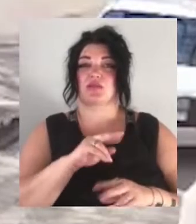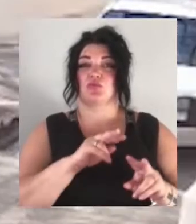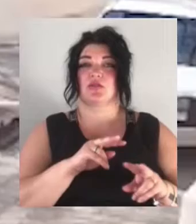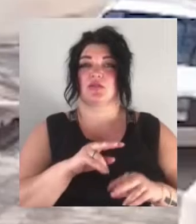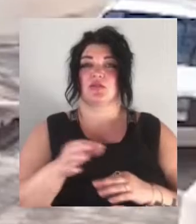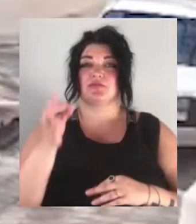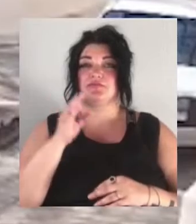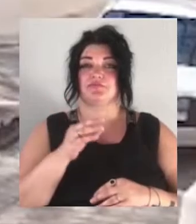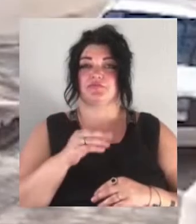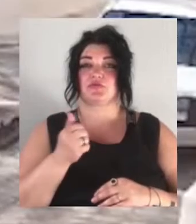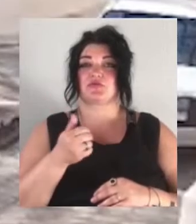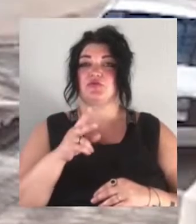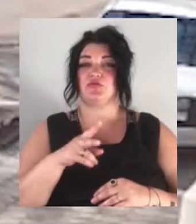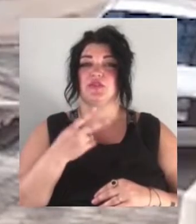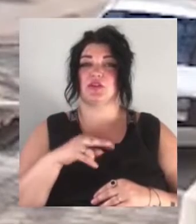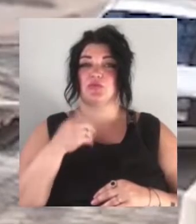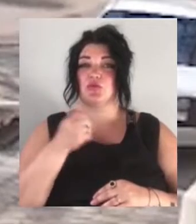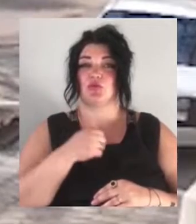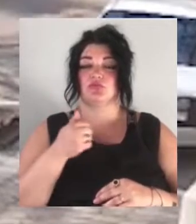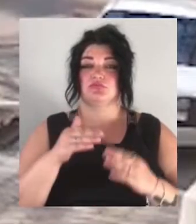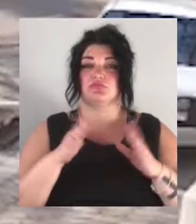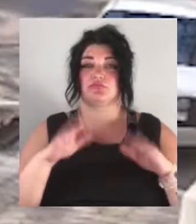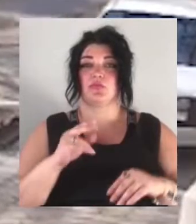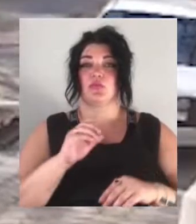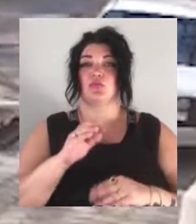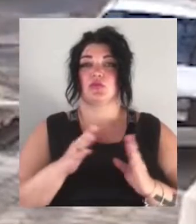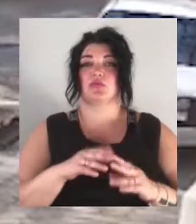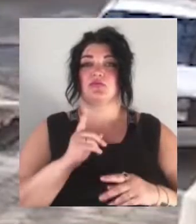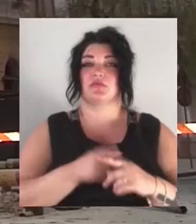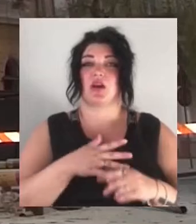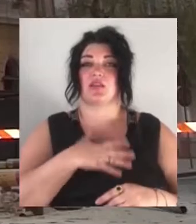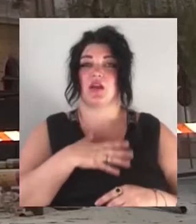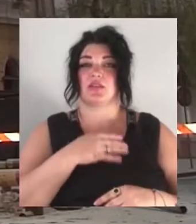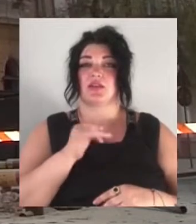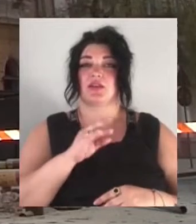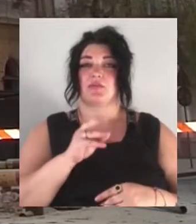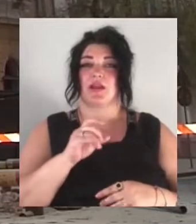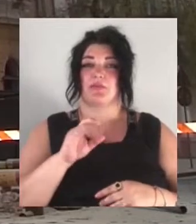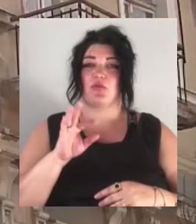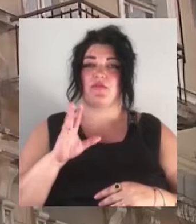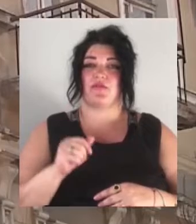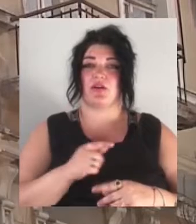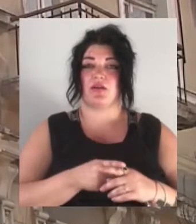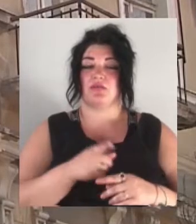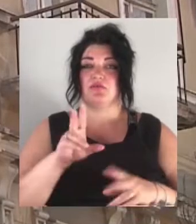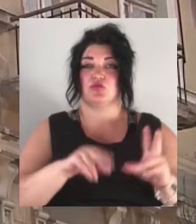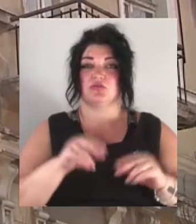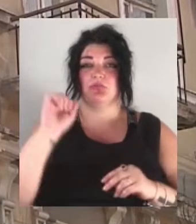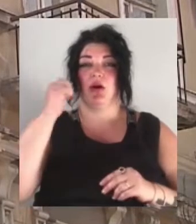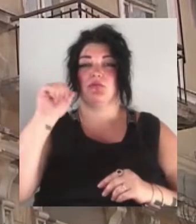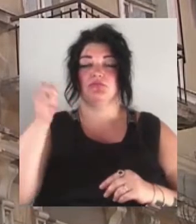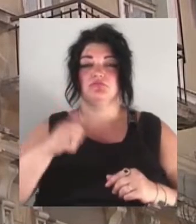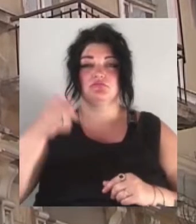2020 році в Одесі обвалився будинок на перехресті вулиць Канатної та провулка Нахімова. Він вважається пам'яткою архітектури місцевого